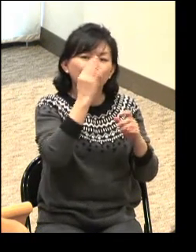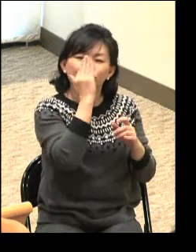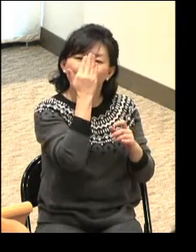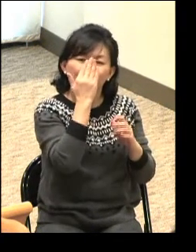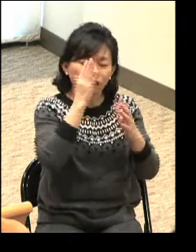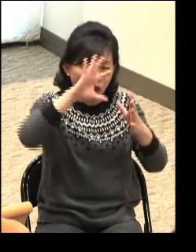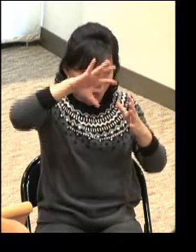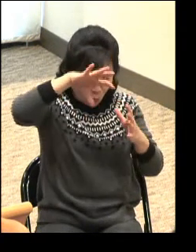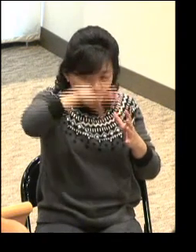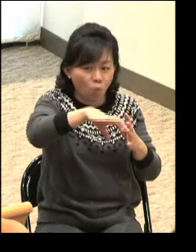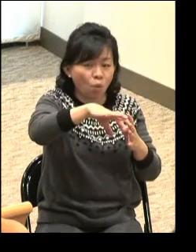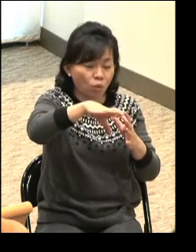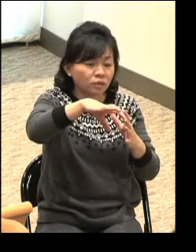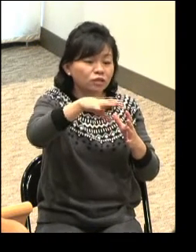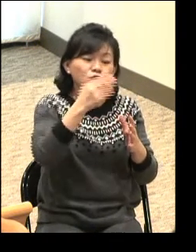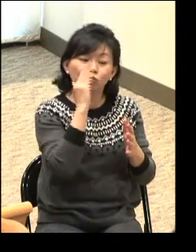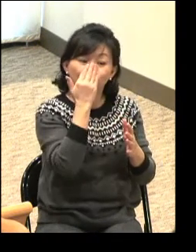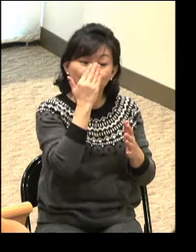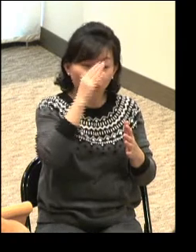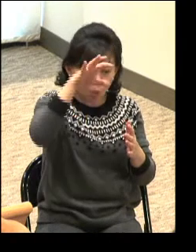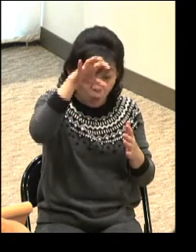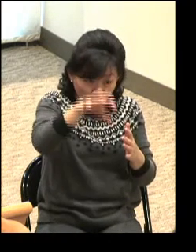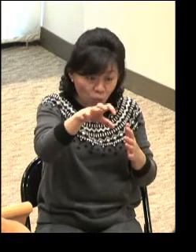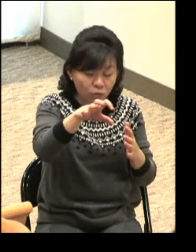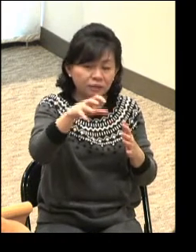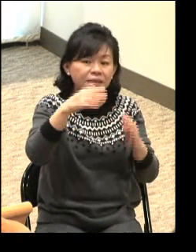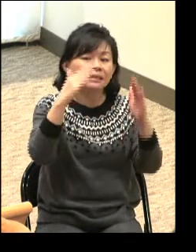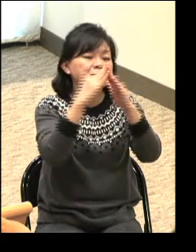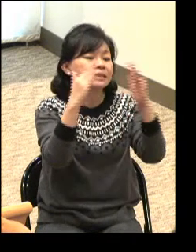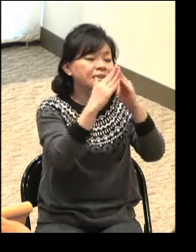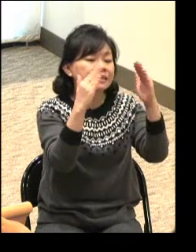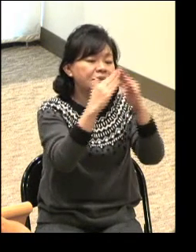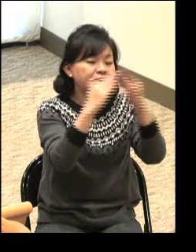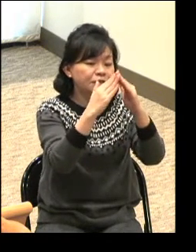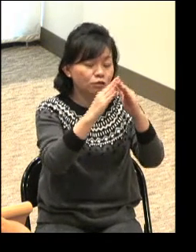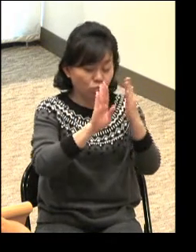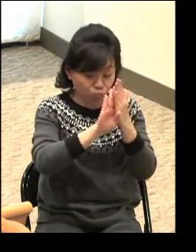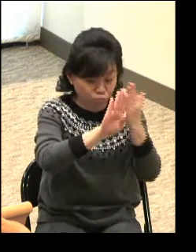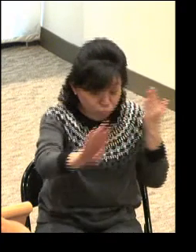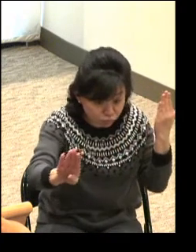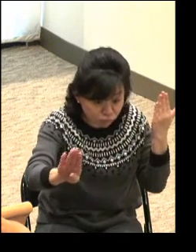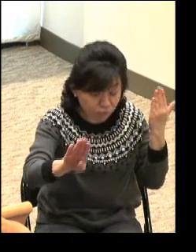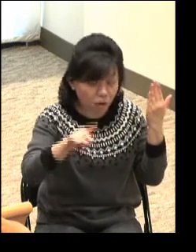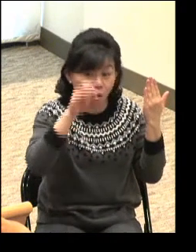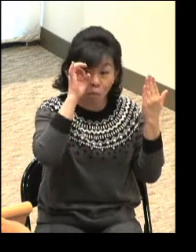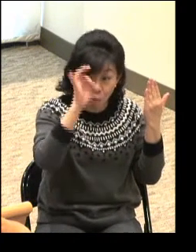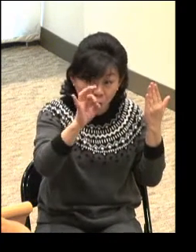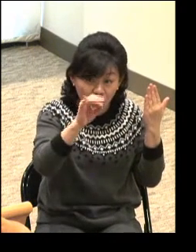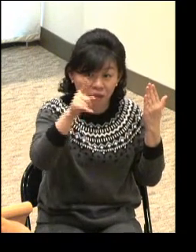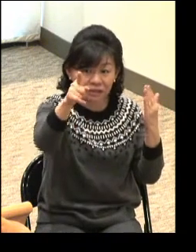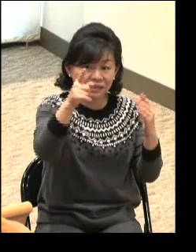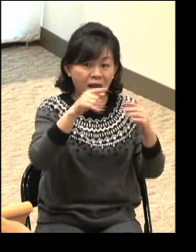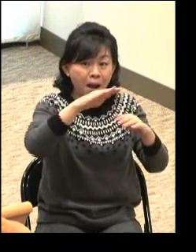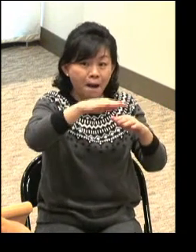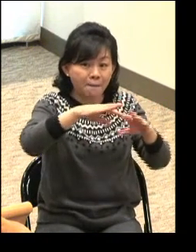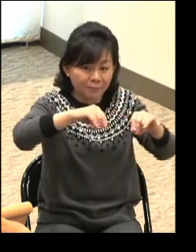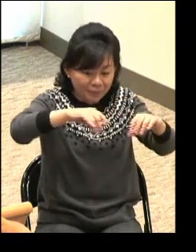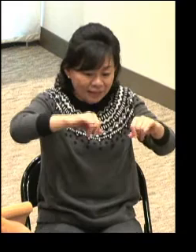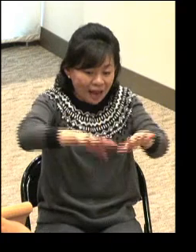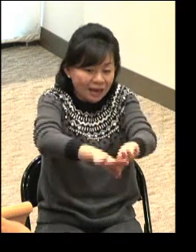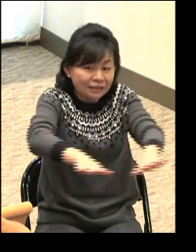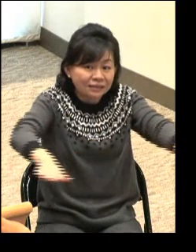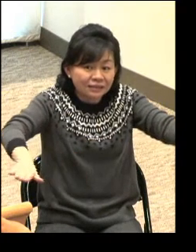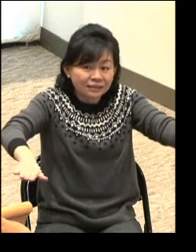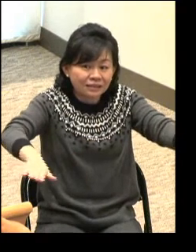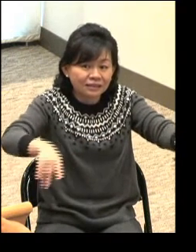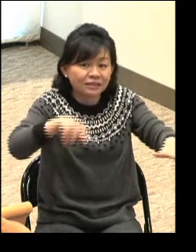전형적인 팔레스틴의 주거 형태이죠 문을 열고 들어오면 저런 마당이 있는 집인데요